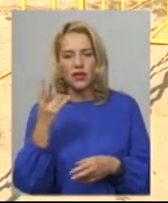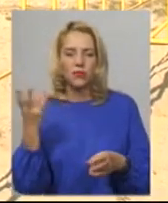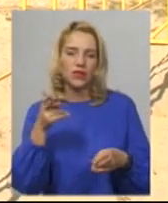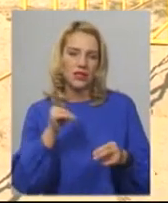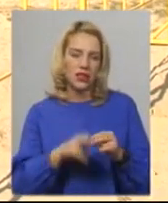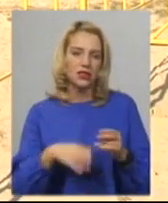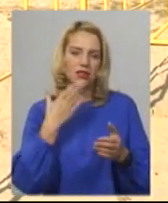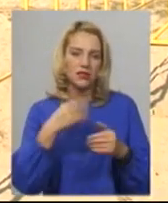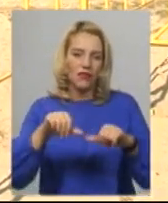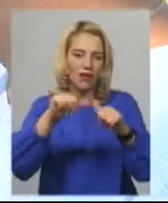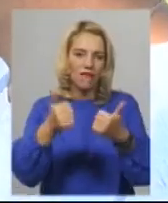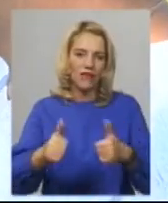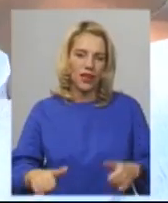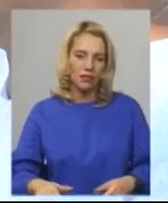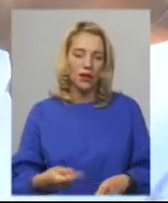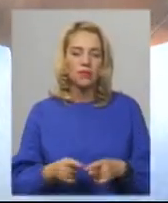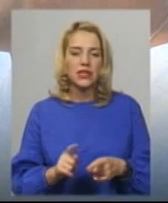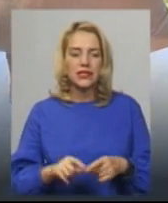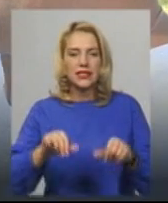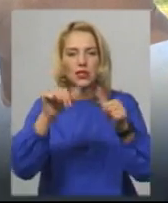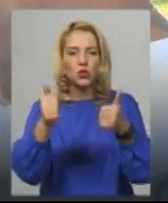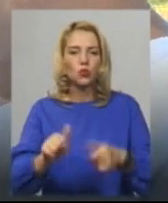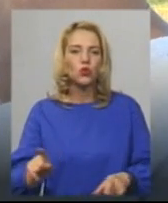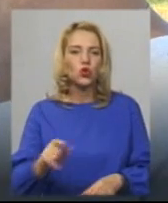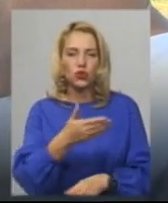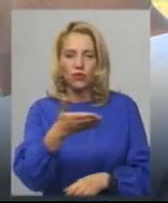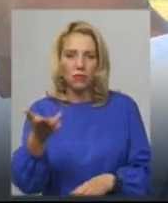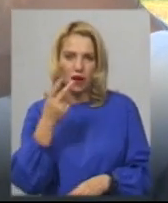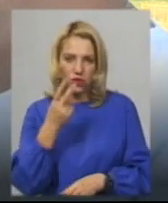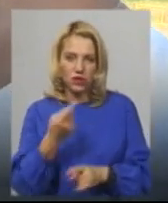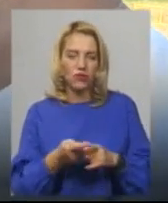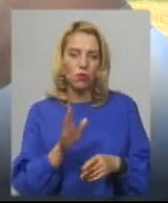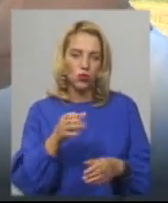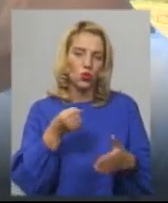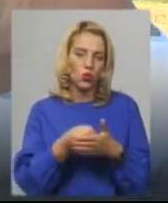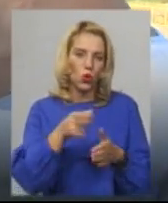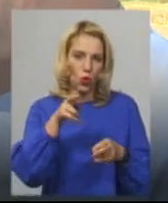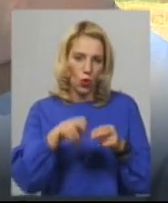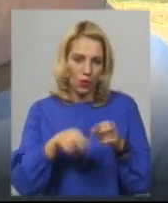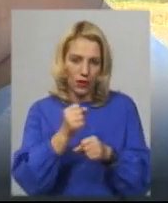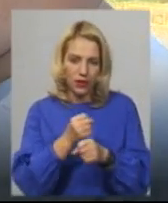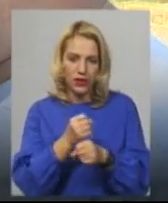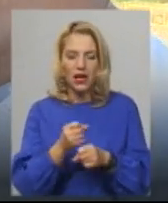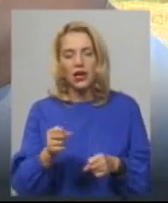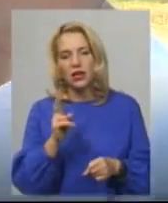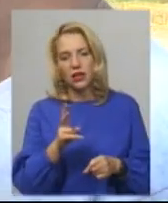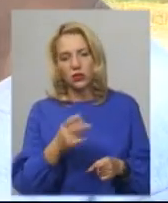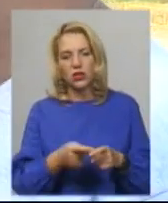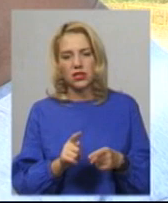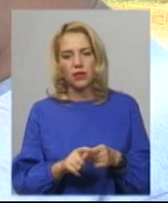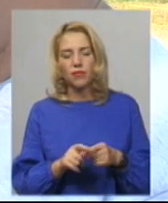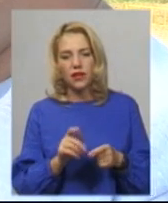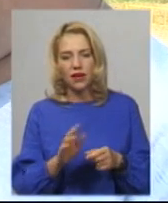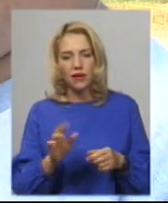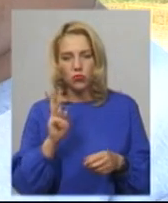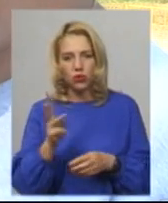каже Олександр Жубержицький. «Всі скульптури, що ви тут бачите, вони будуть дороблені. Хтось буде їх випалювати, випалюється для того, щоб